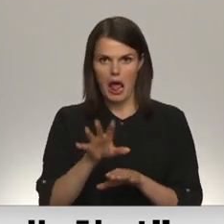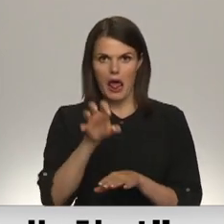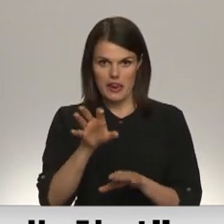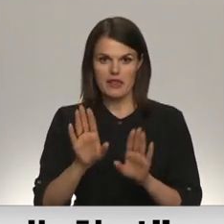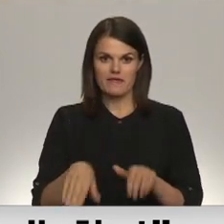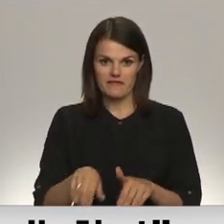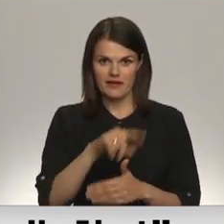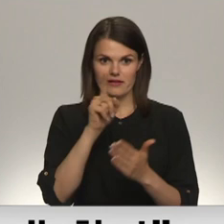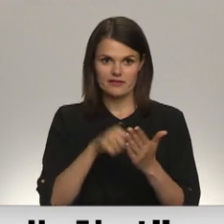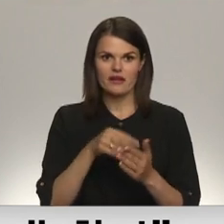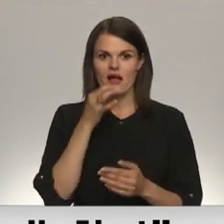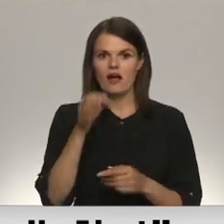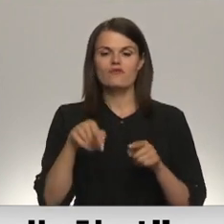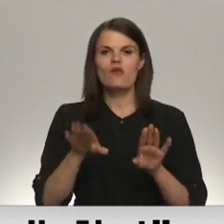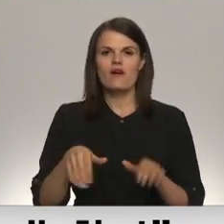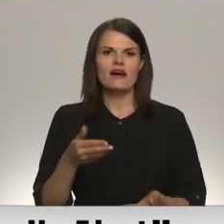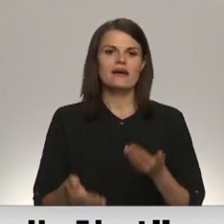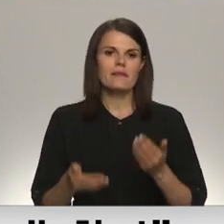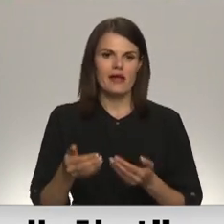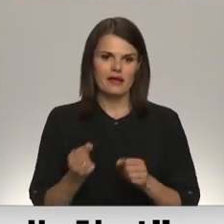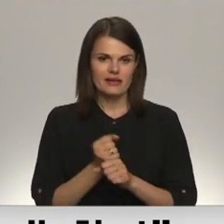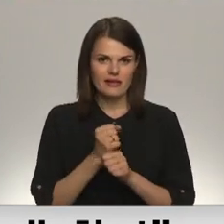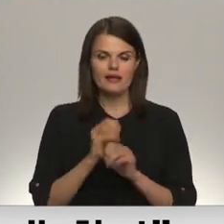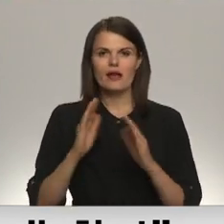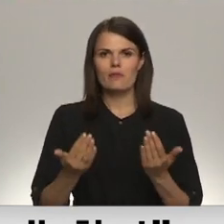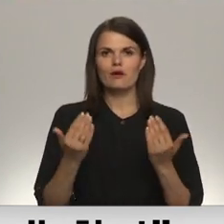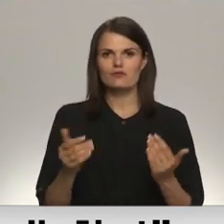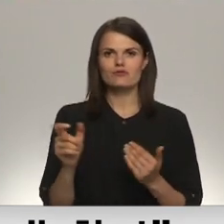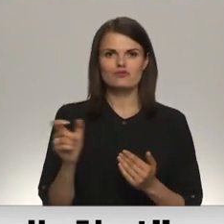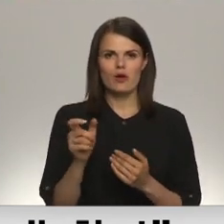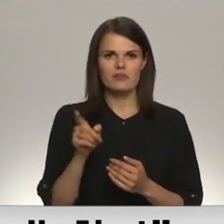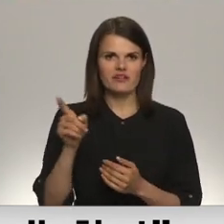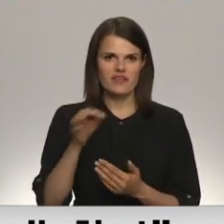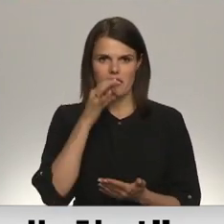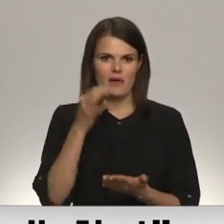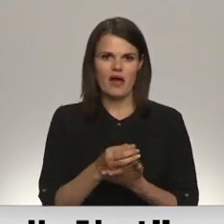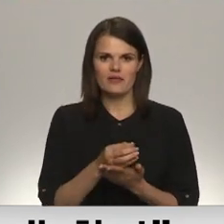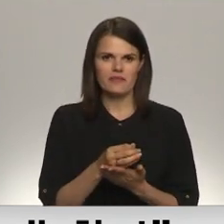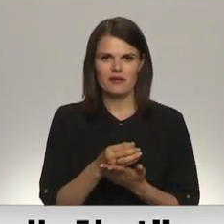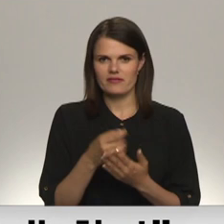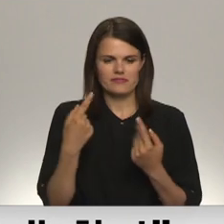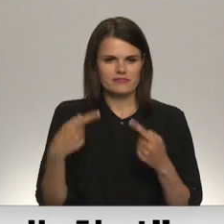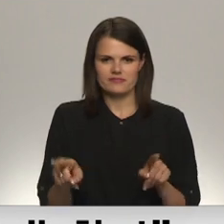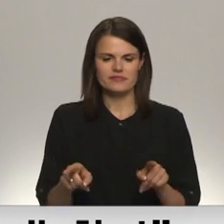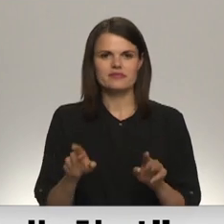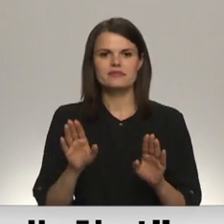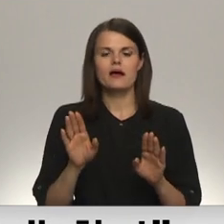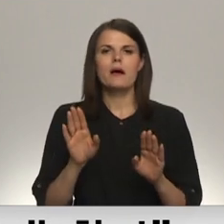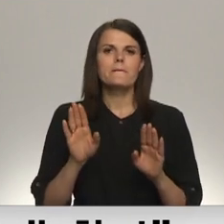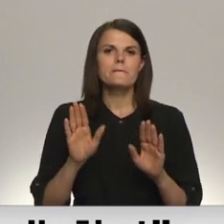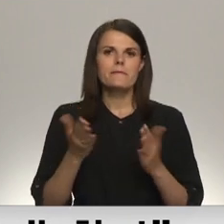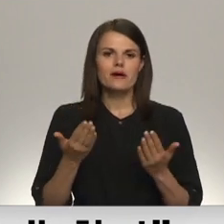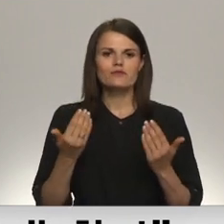To var mēģināt darīt, bet šobrīd jau viņi jau nav atbildība par ātrumu režīmu pārsniepšanu. Šobrīd arī ir